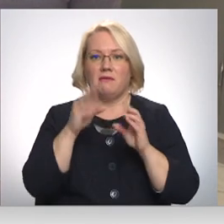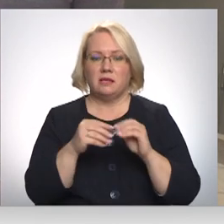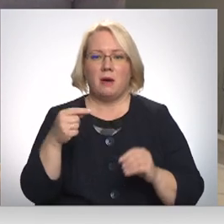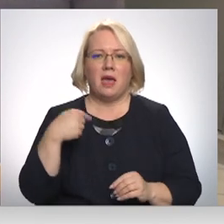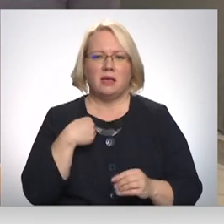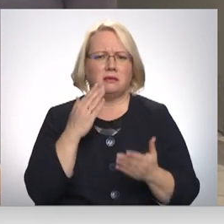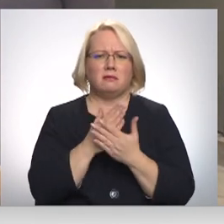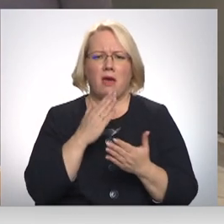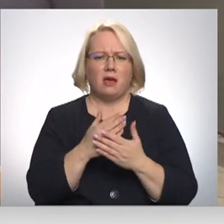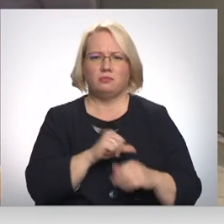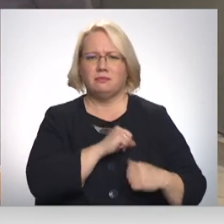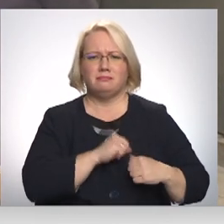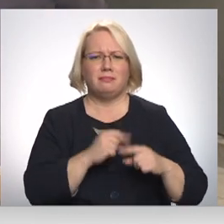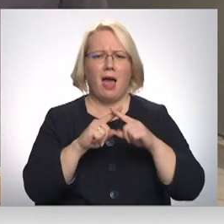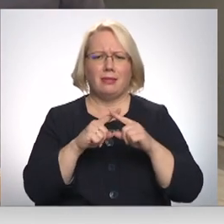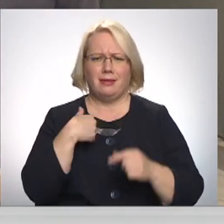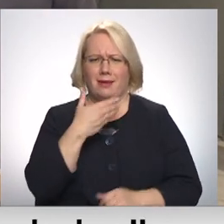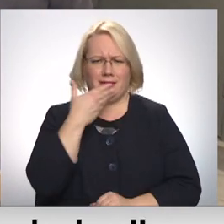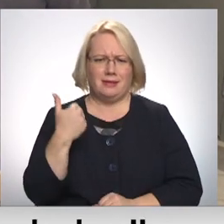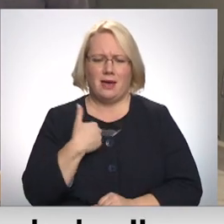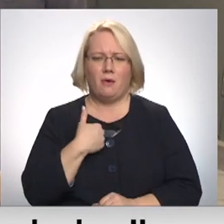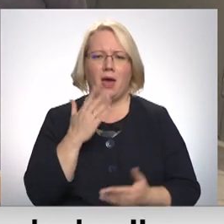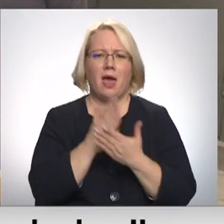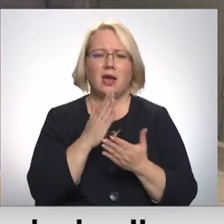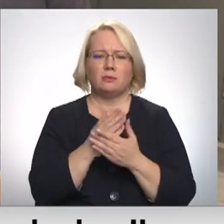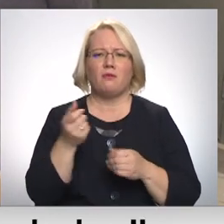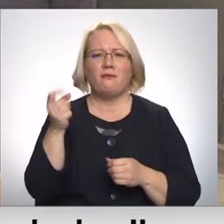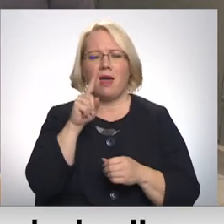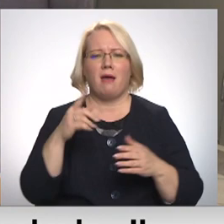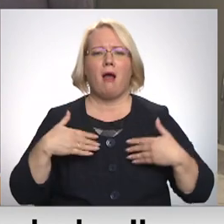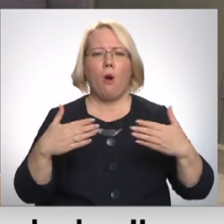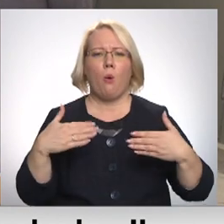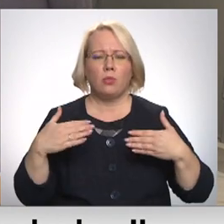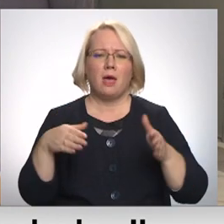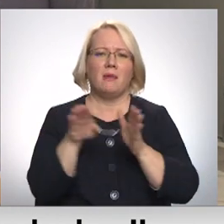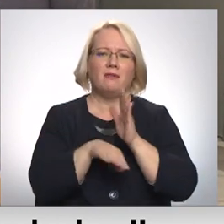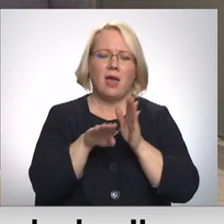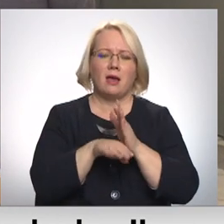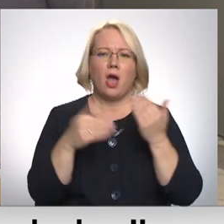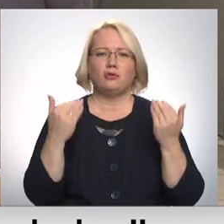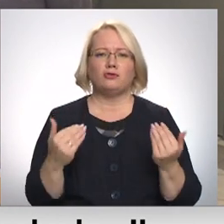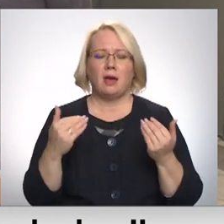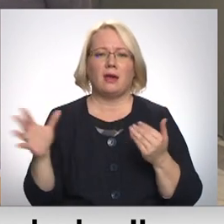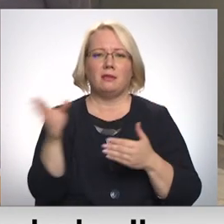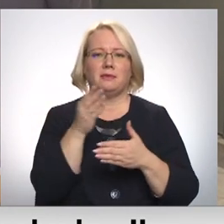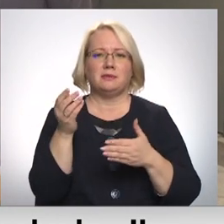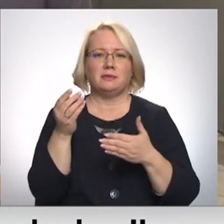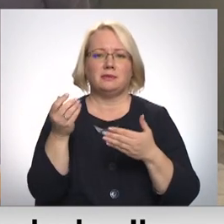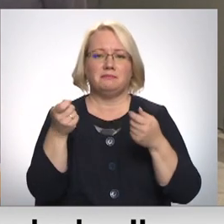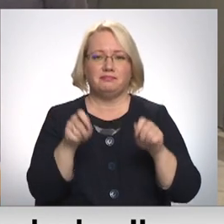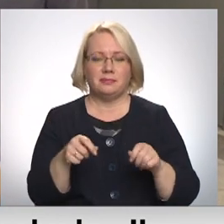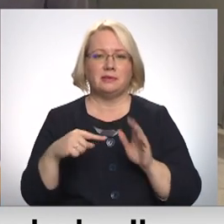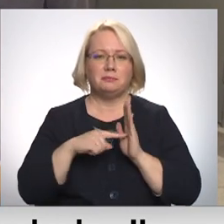nekādu baigi ādītāju. Es esmu vairāk kaldēja, bet vienkārši pašlaik dzīvi piespiežu uz to,